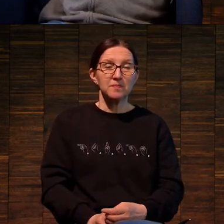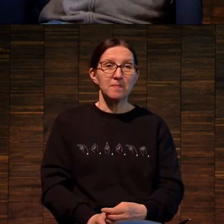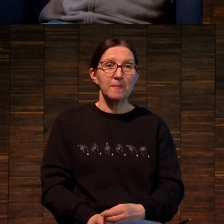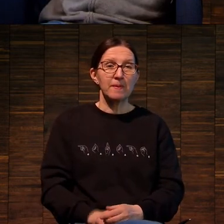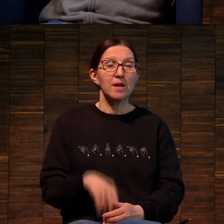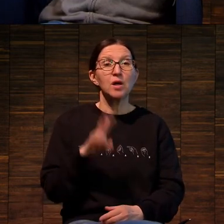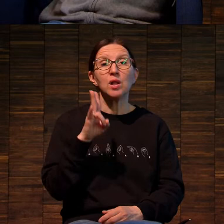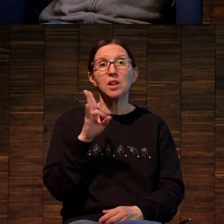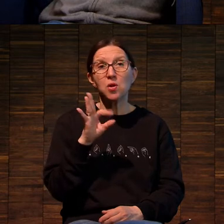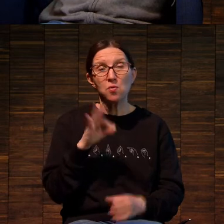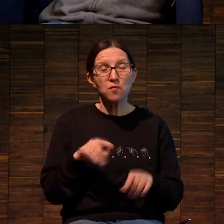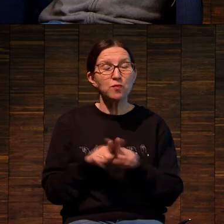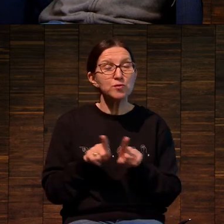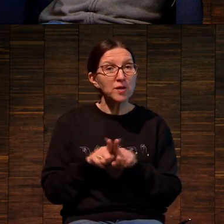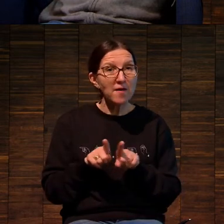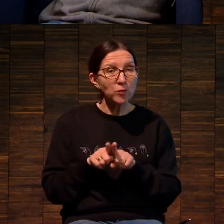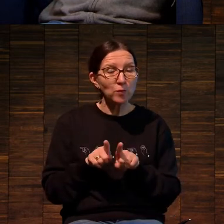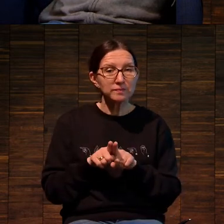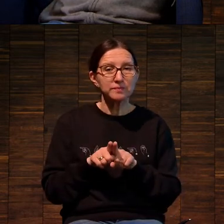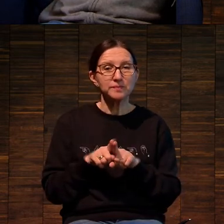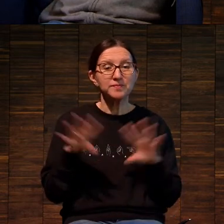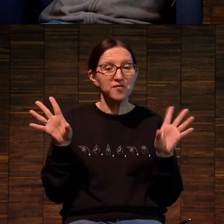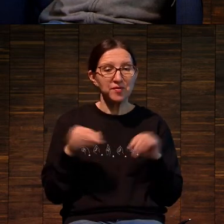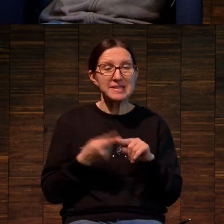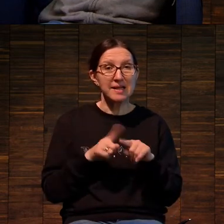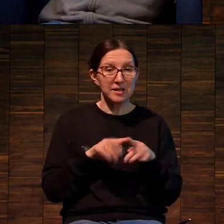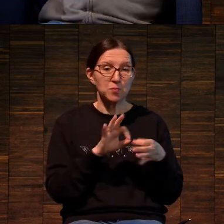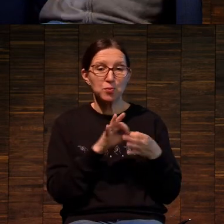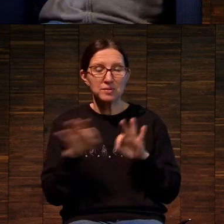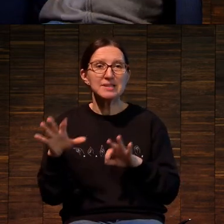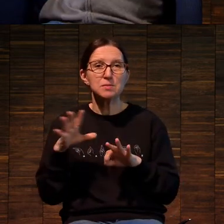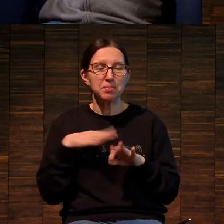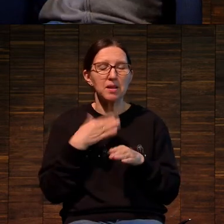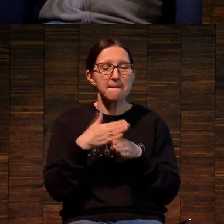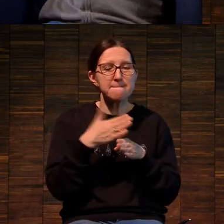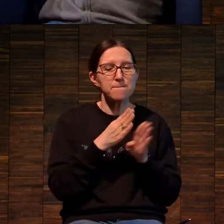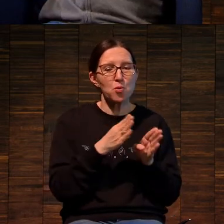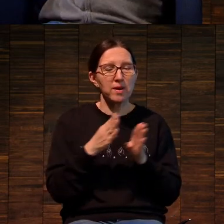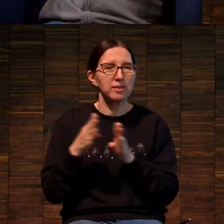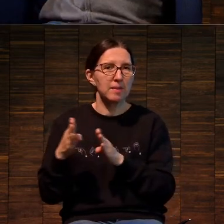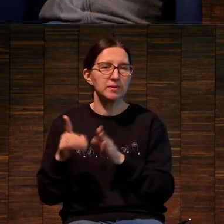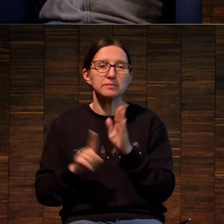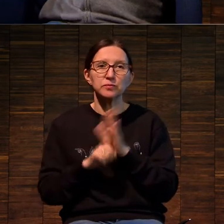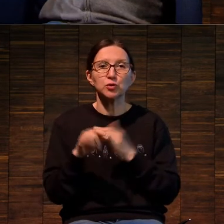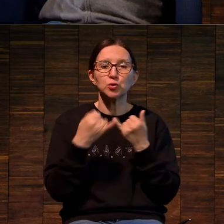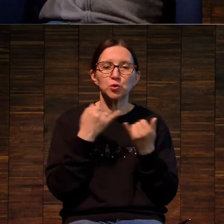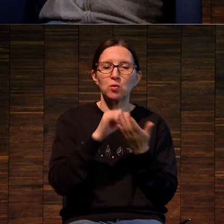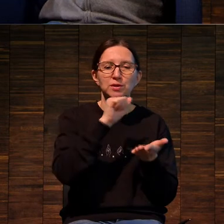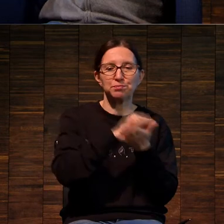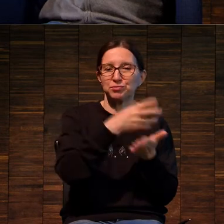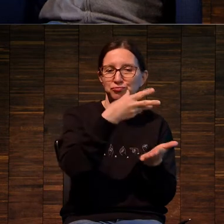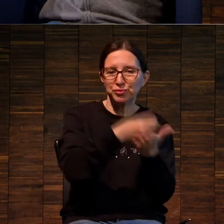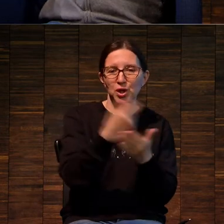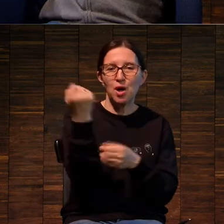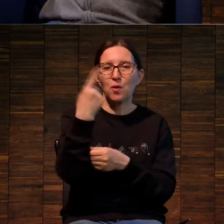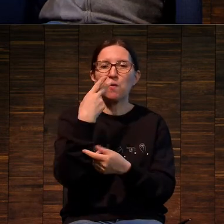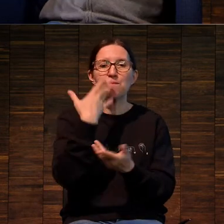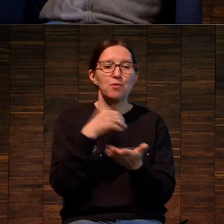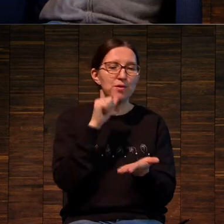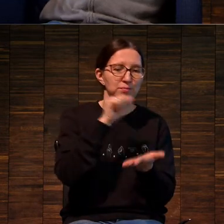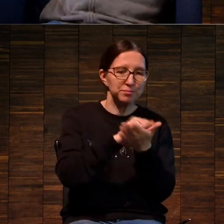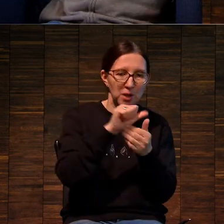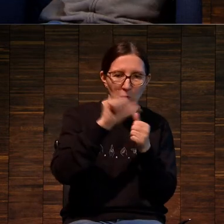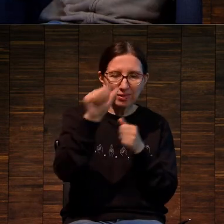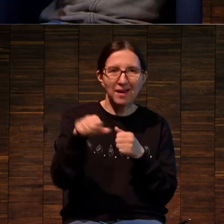Но все равно весь этот процесс, он был поэтапный. Все равно желтый печатался отдельно, голубой отдельно,